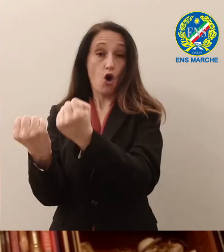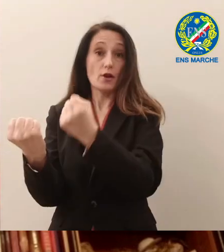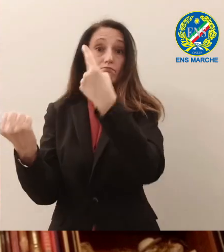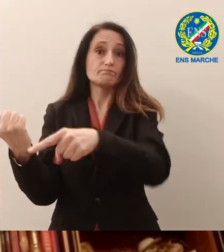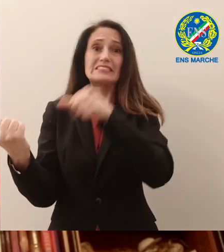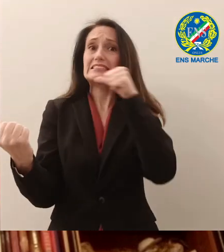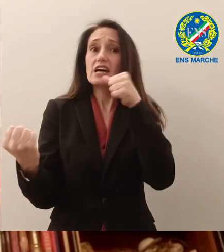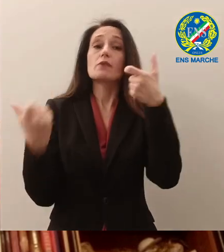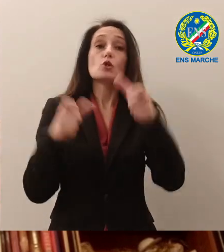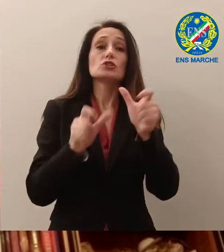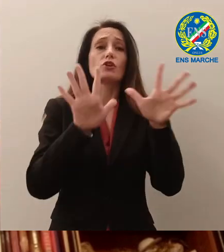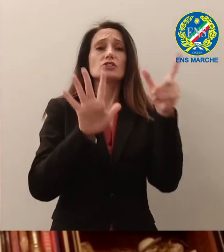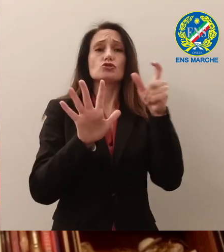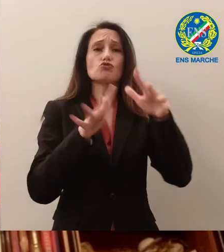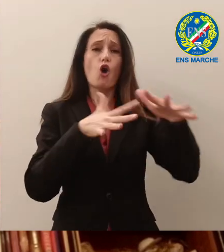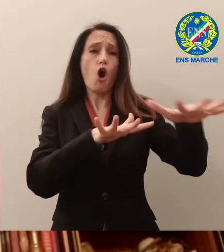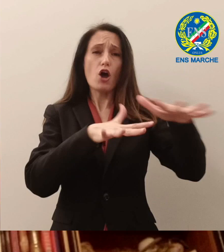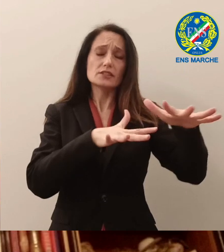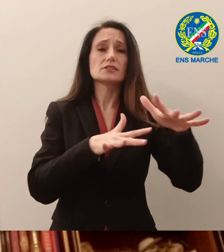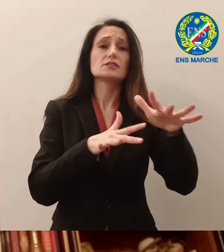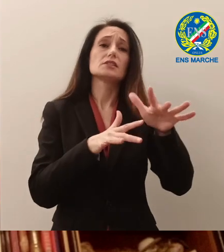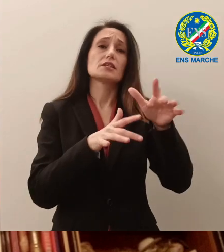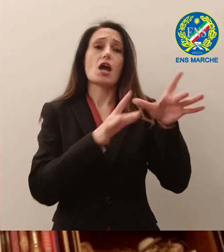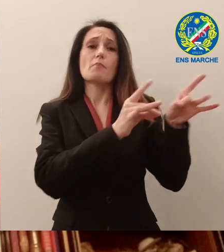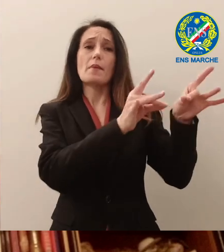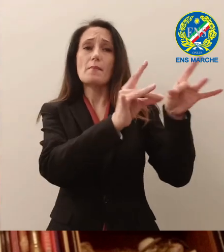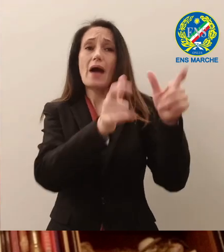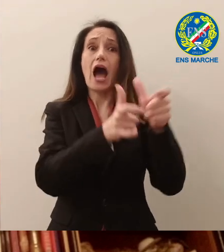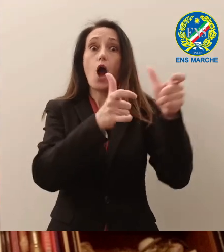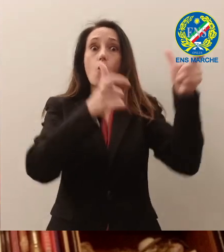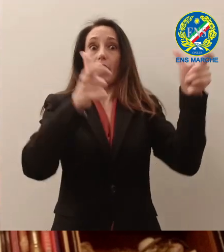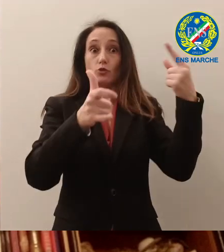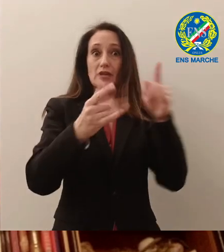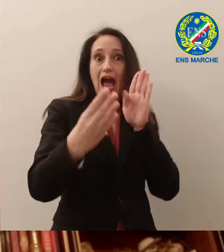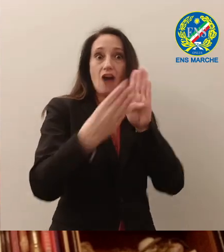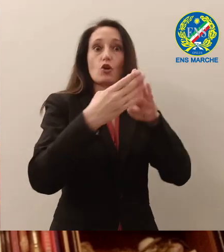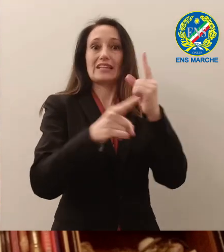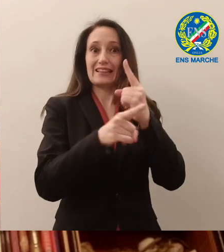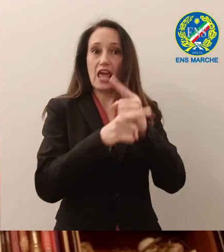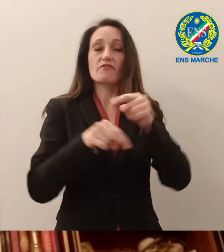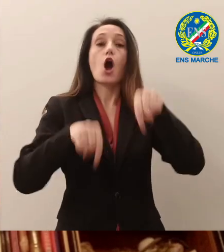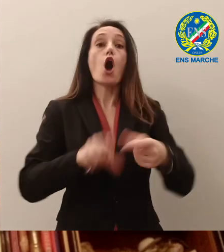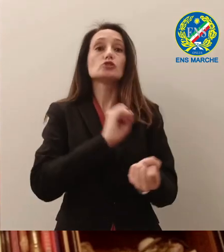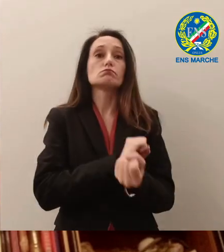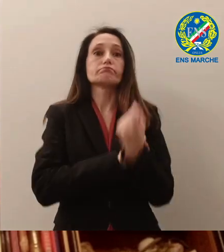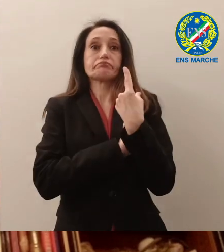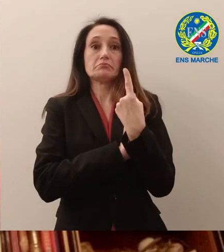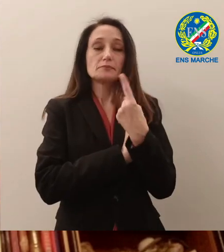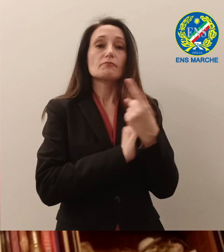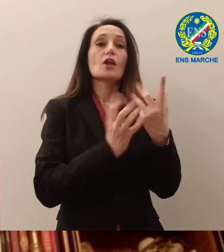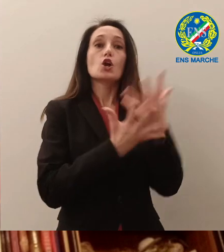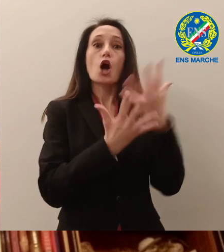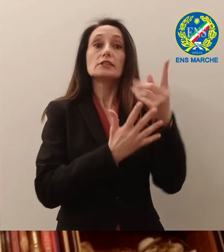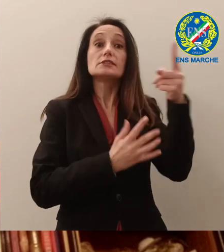e oggi notizia della positività di Guido Bertolaso. Ci siamo sentiti e il messaggio è il progetto va avanti. Continuiamo a